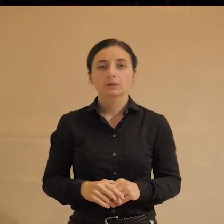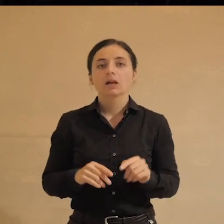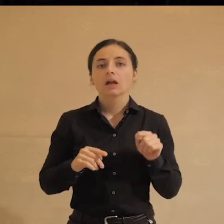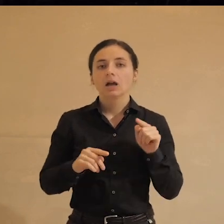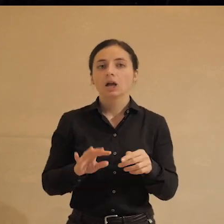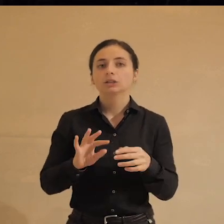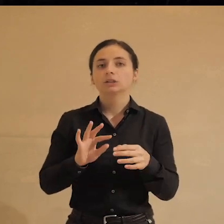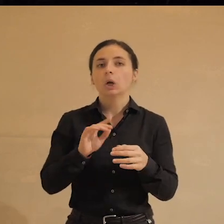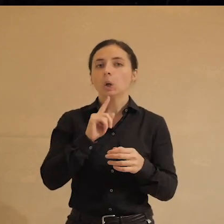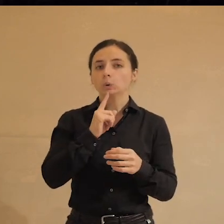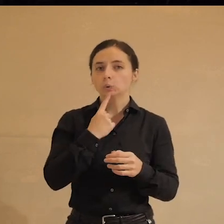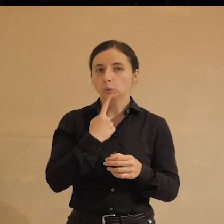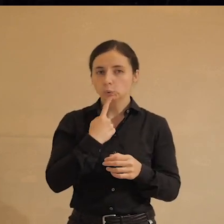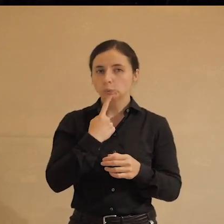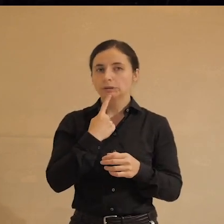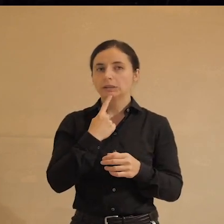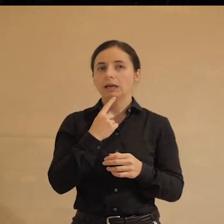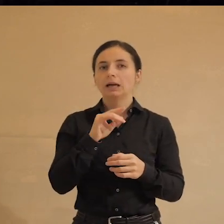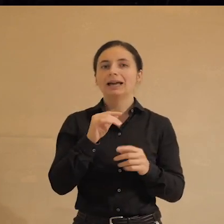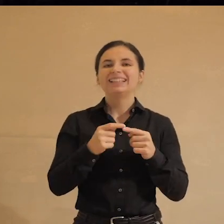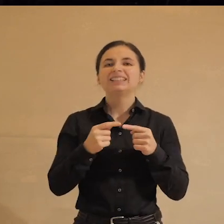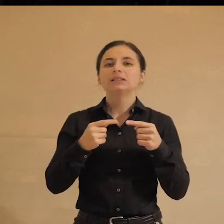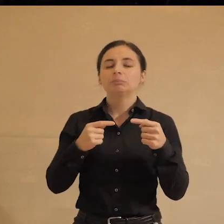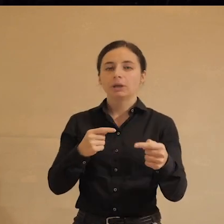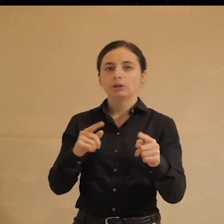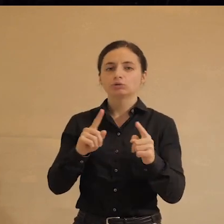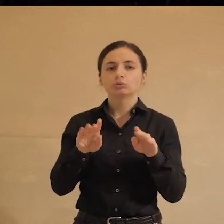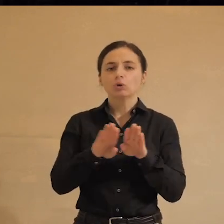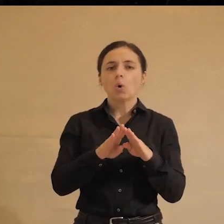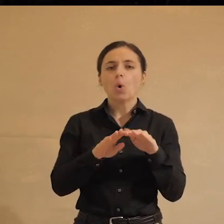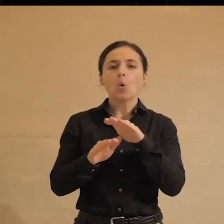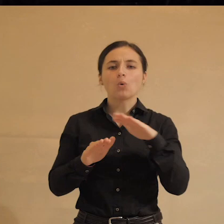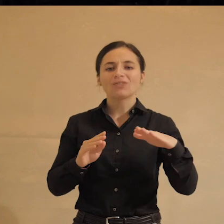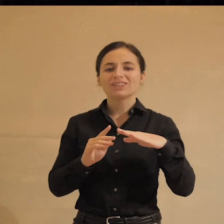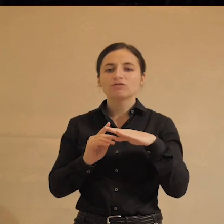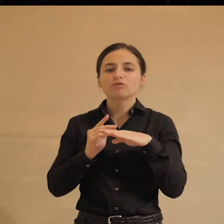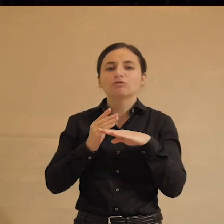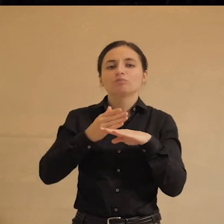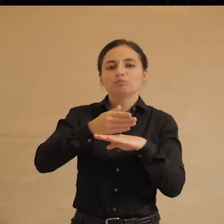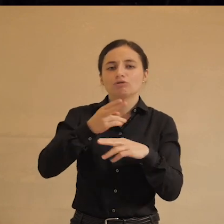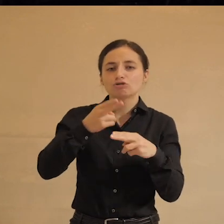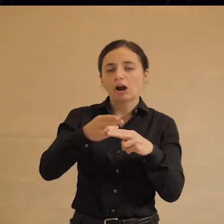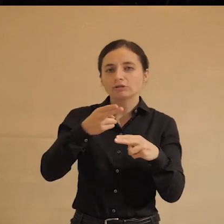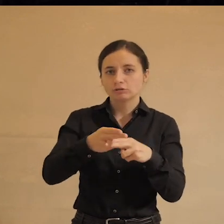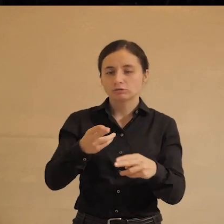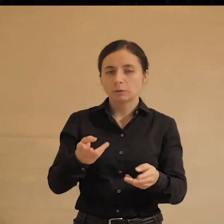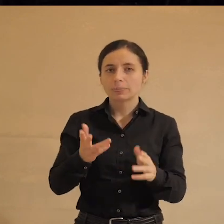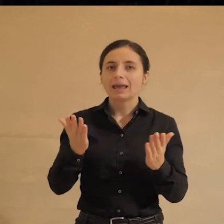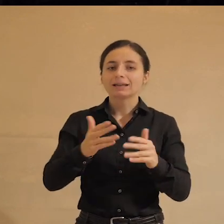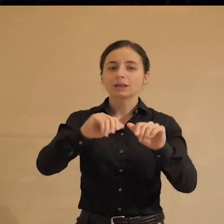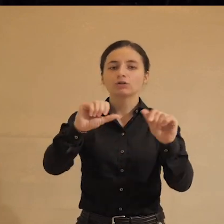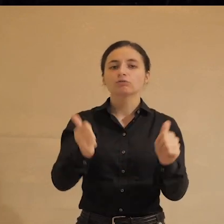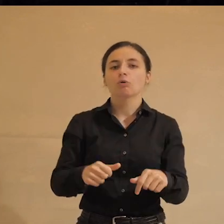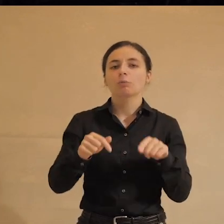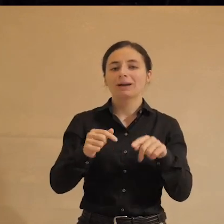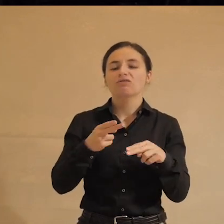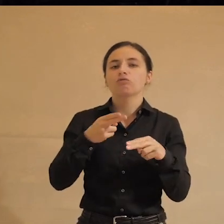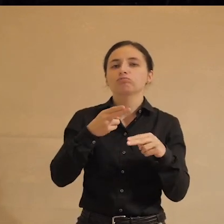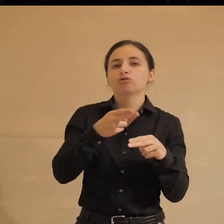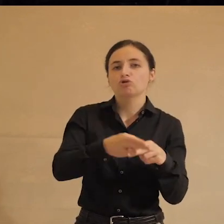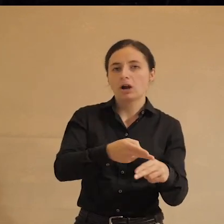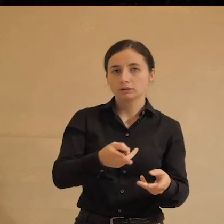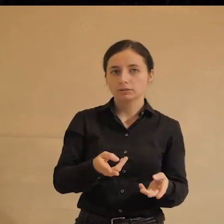Это трудноизмеримые параметры. Что такое уровень вмешательства? Каковы формы этого вмешательства?